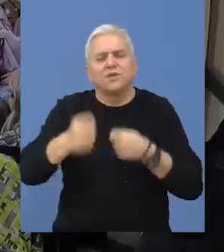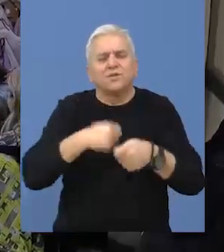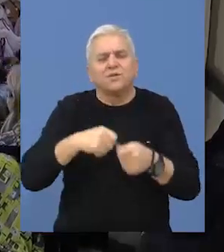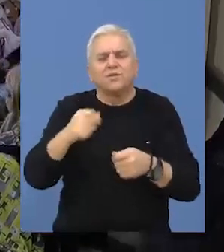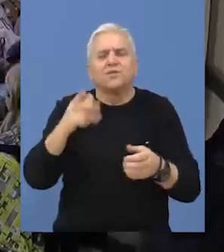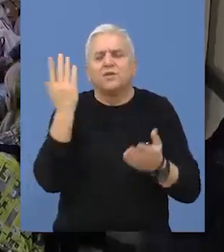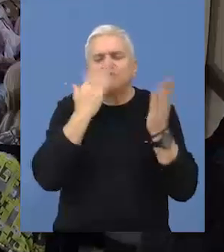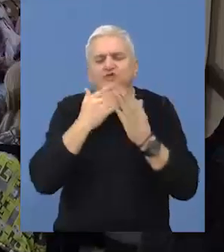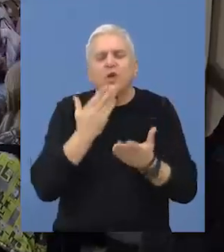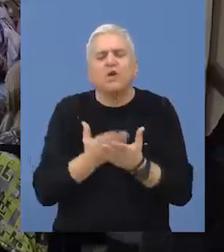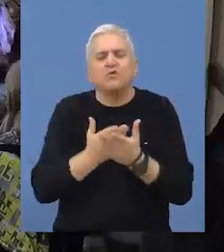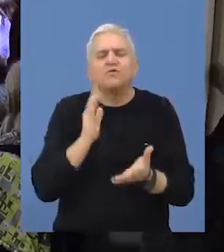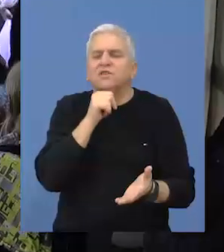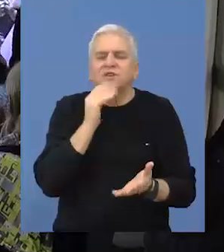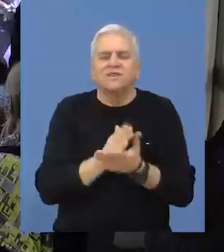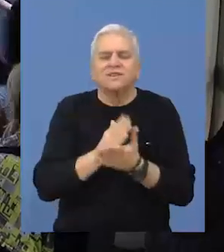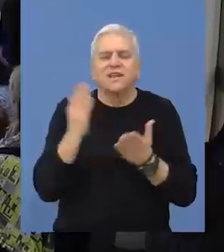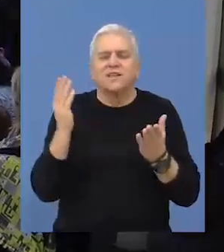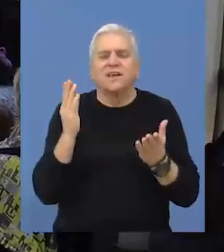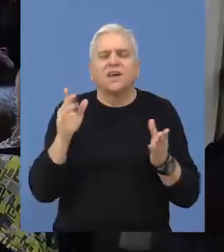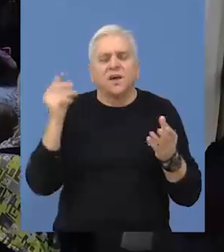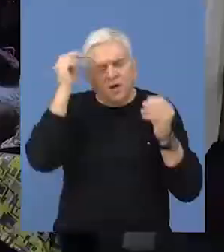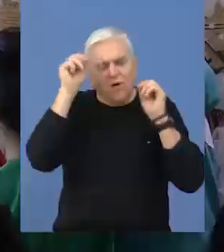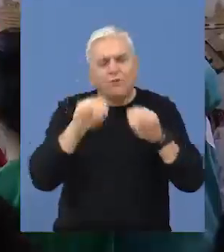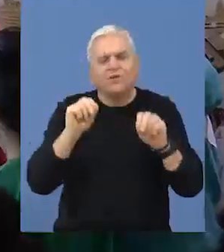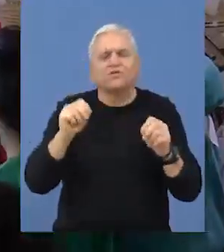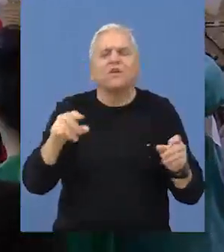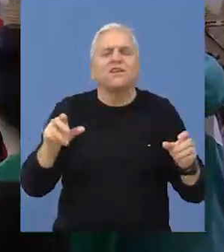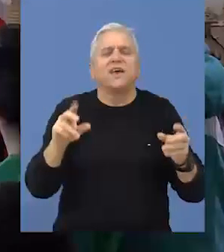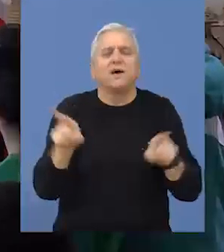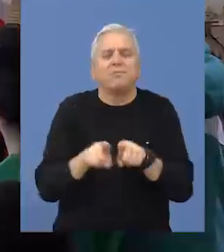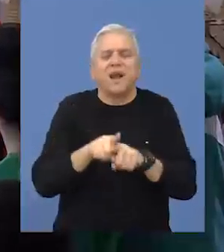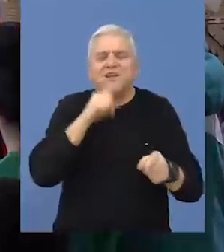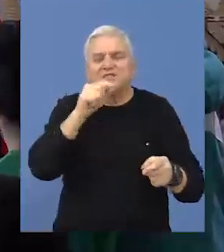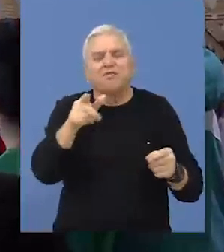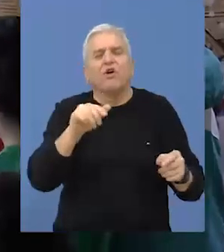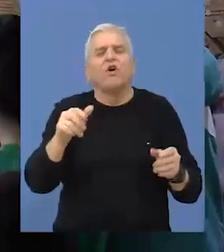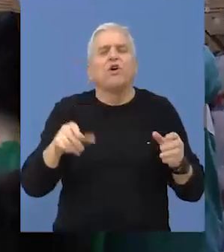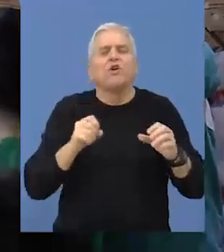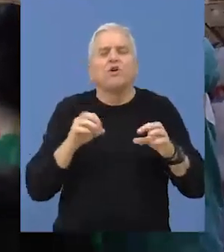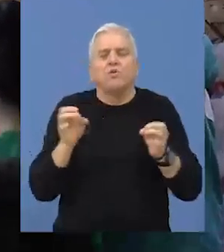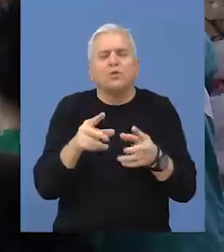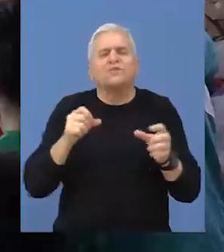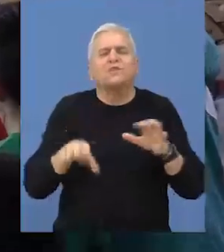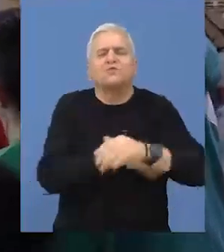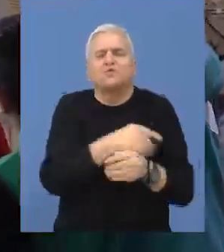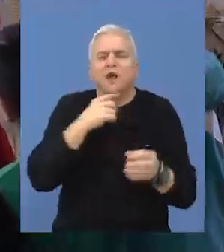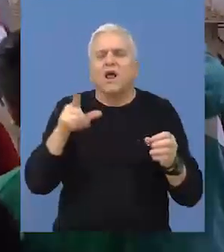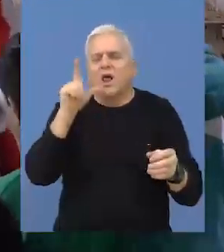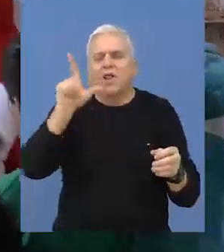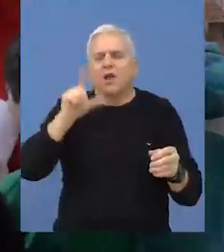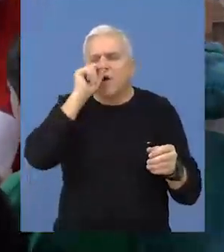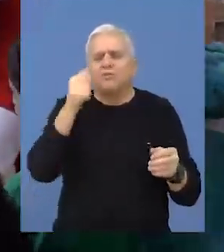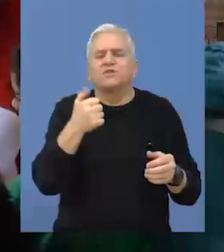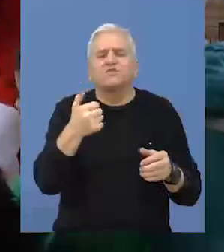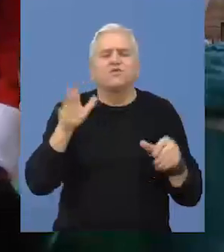započeta rekonstrukcija škole za osnovno i srednje obrazovanje bratstvo u ulici Đure Jakšića, za šta je pokrajinska vlada opredelila oko